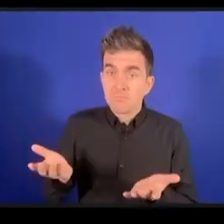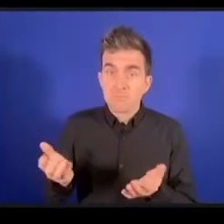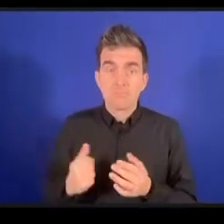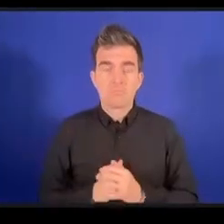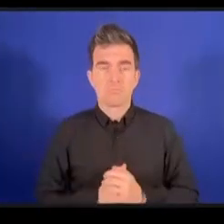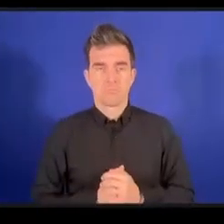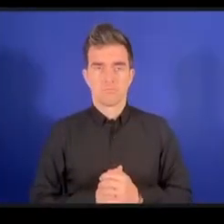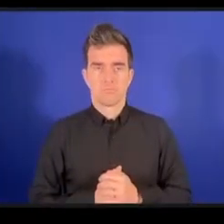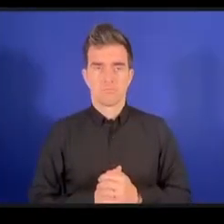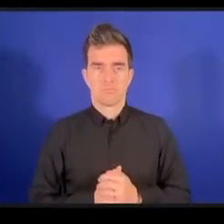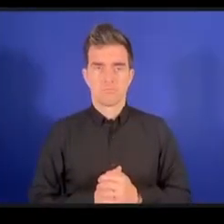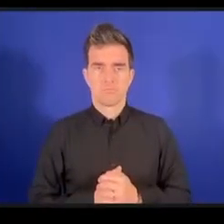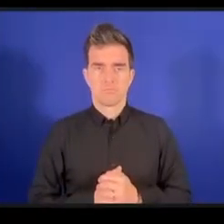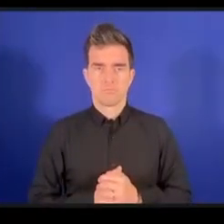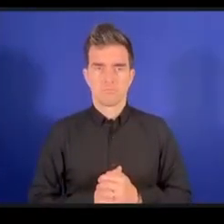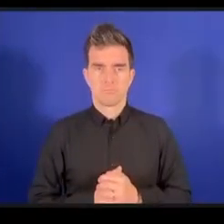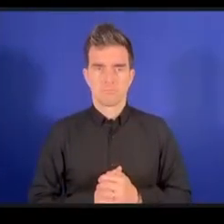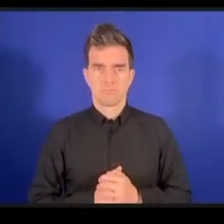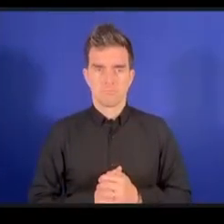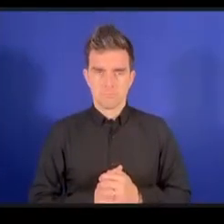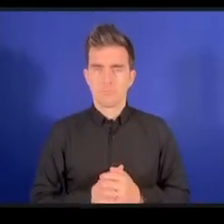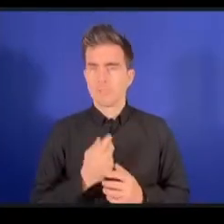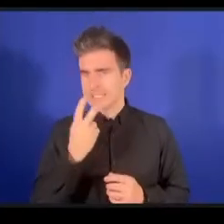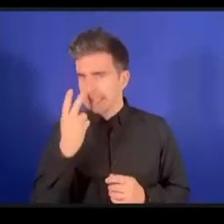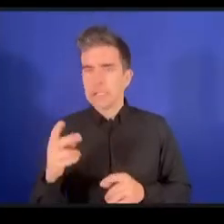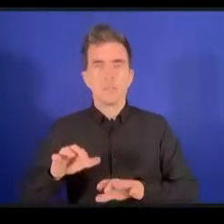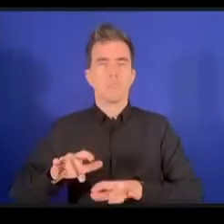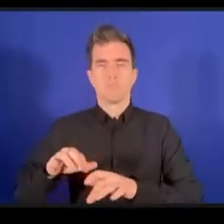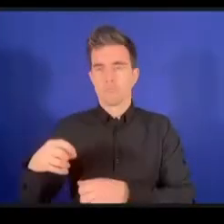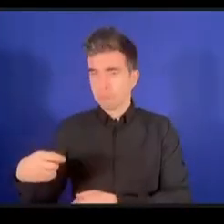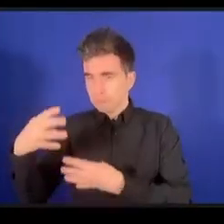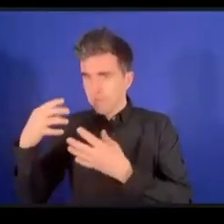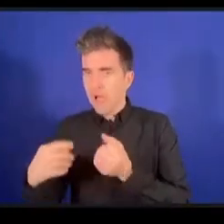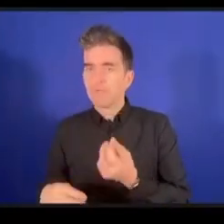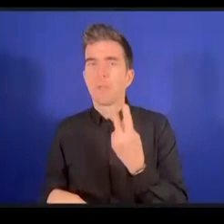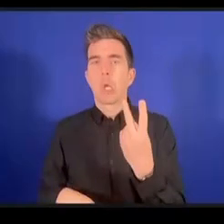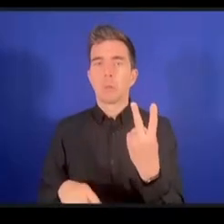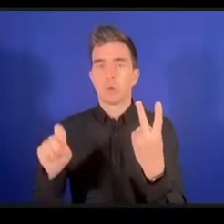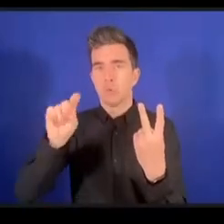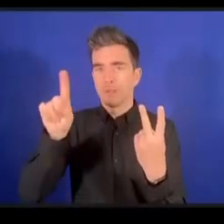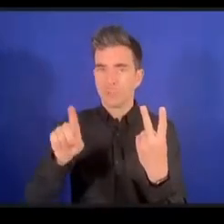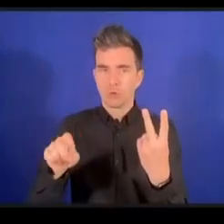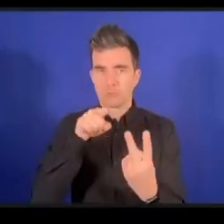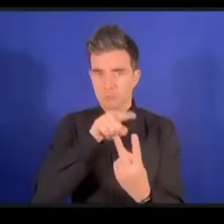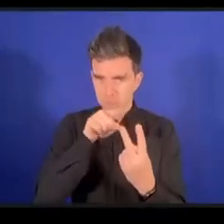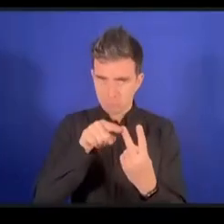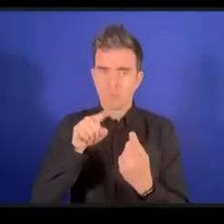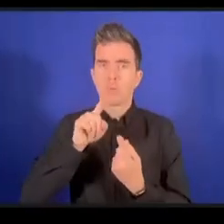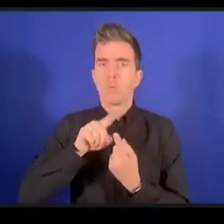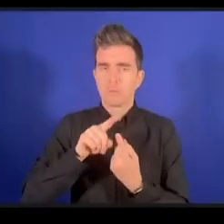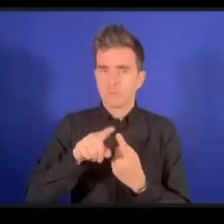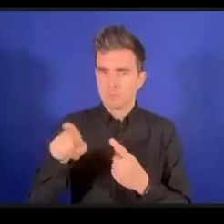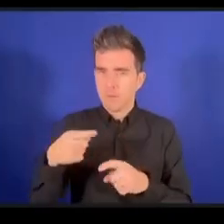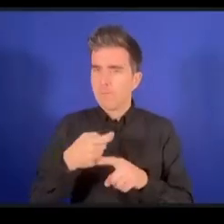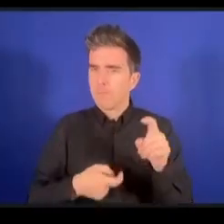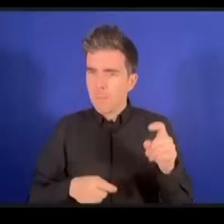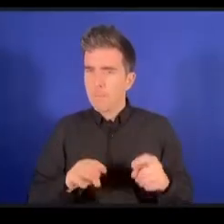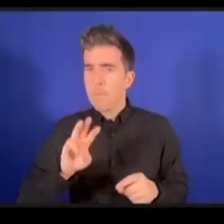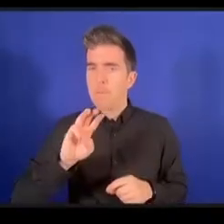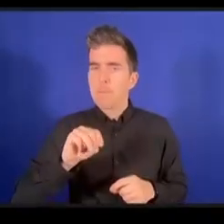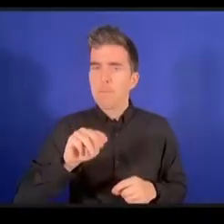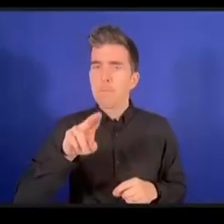مرحبا بكم لدي سؤالان السؤال من جيمس مينال كاميرون يقول ما هي